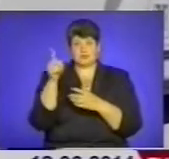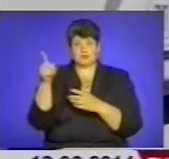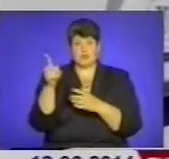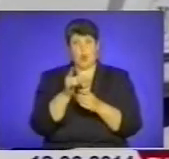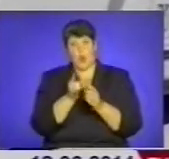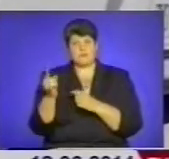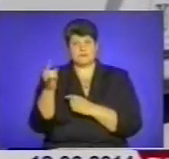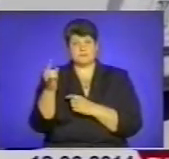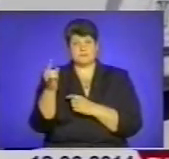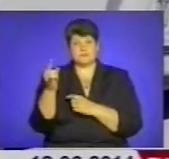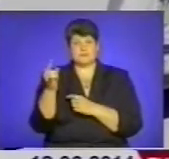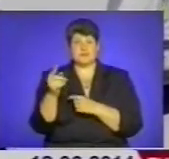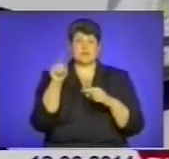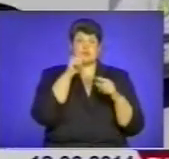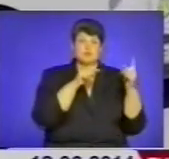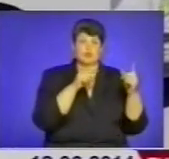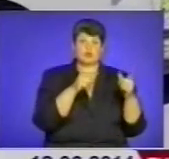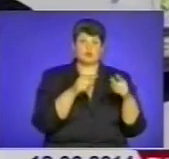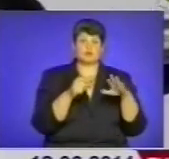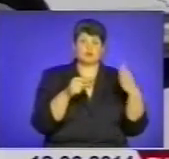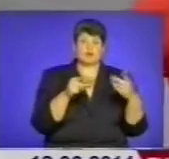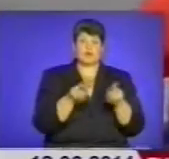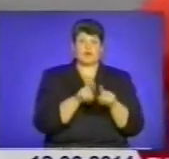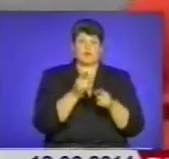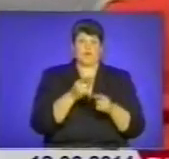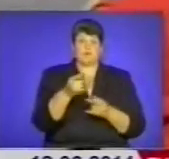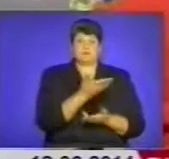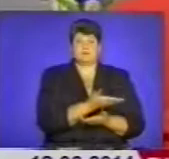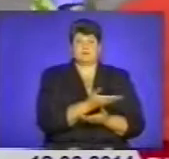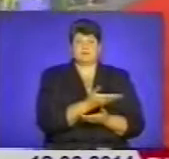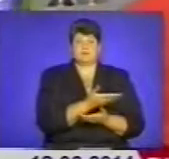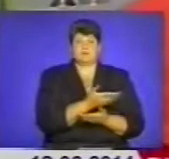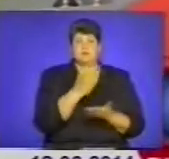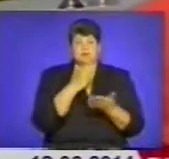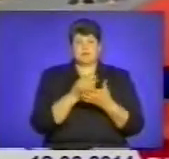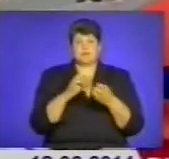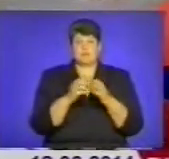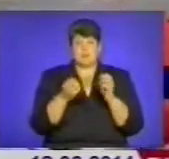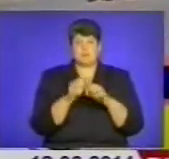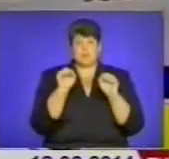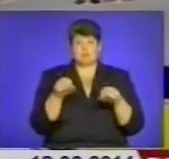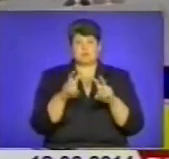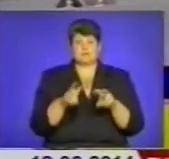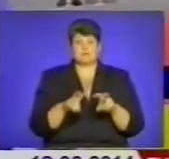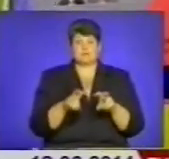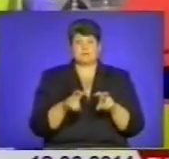Об'їзд. І з тої сторони теж є об'їзд. Чи існує проблема? Чи можете розібратися з рухом? Шукаю, я мені туди заїхати.